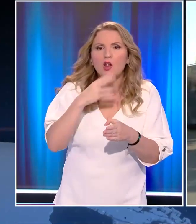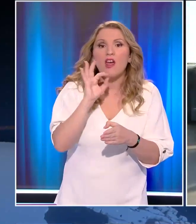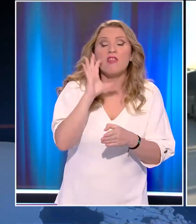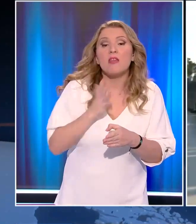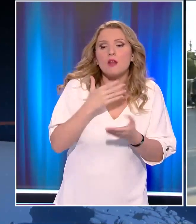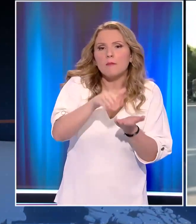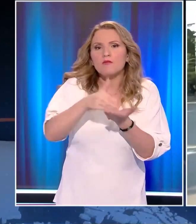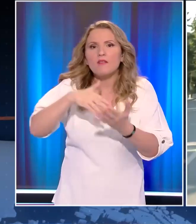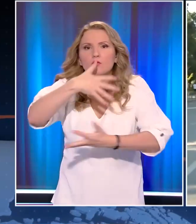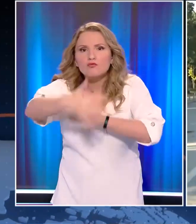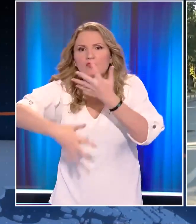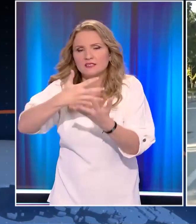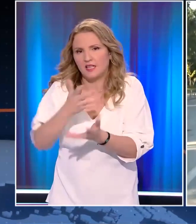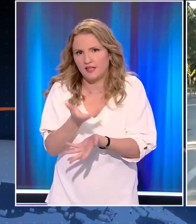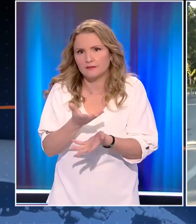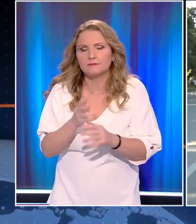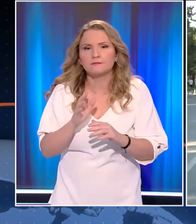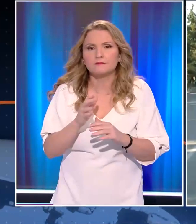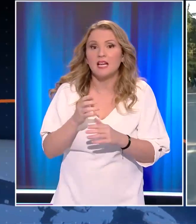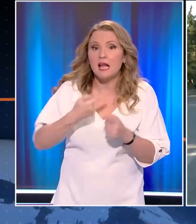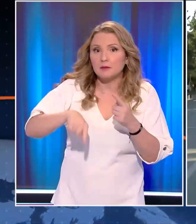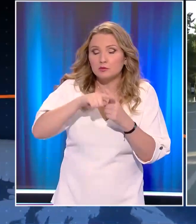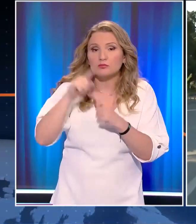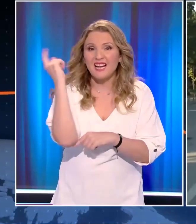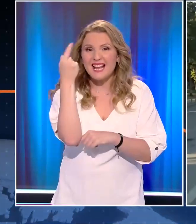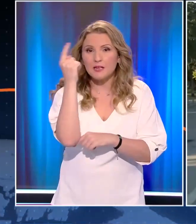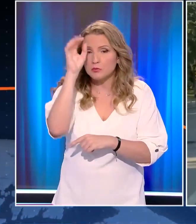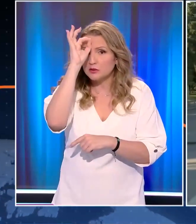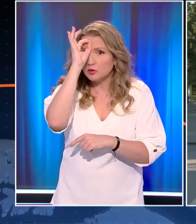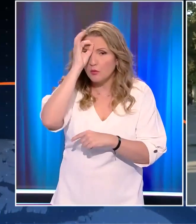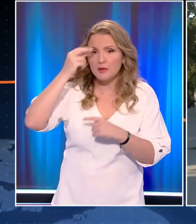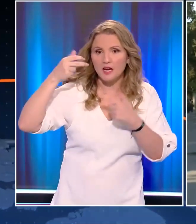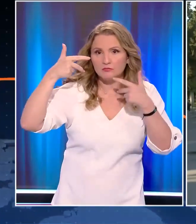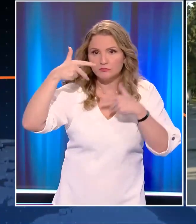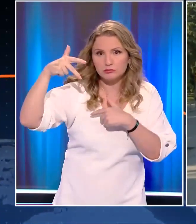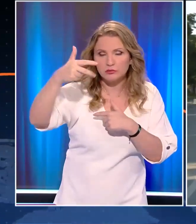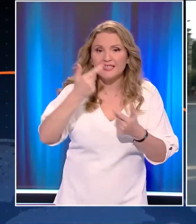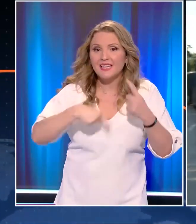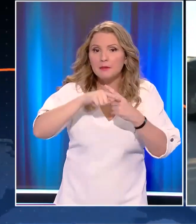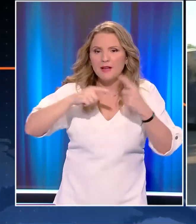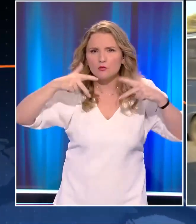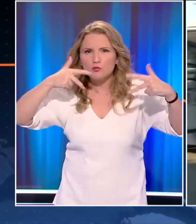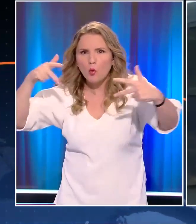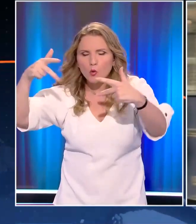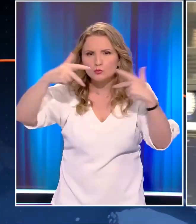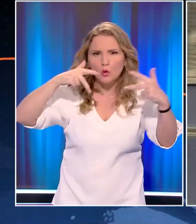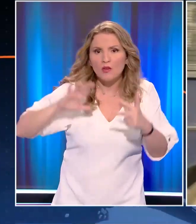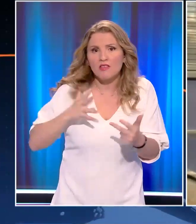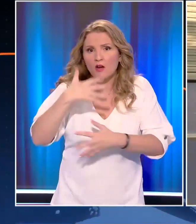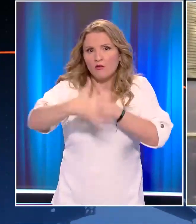Αστυνομική της Ασφάλειας και της Άμεσης Δράσης ενώ από αέρος εποπτεύει το ελικόπτερο της ελληνικής αστυνομίας αλλά και ντρόουνς με σκοπό την αποτροπή